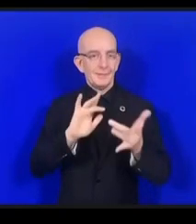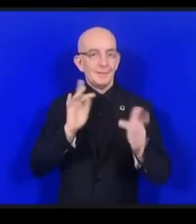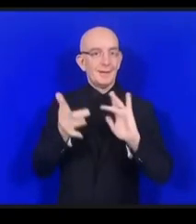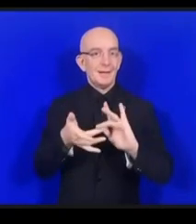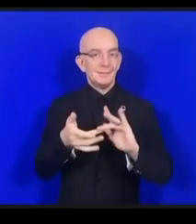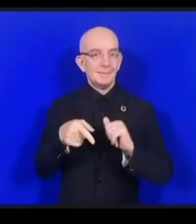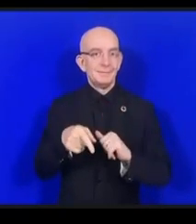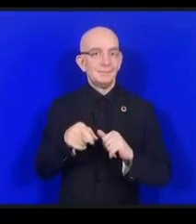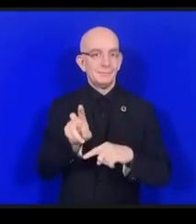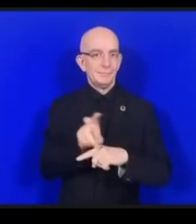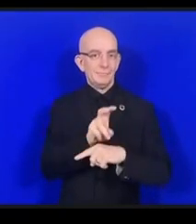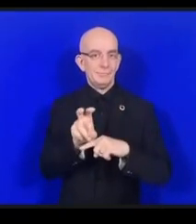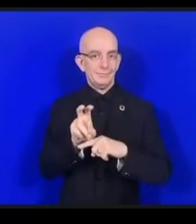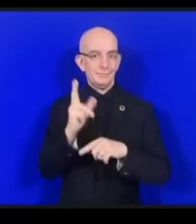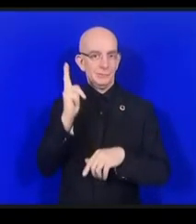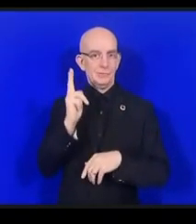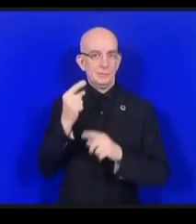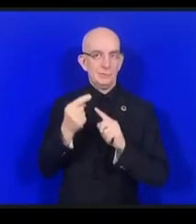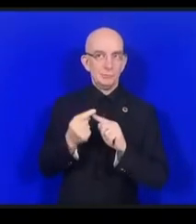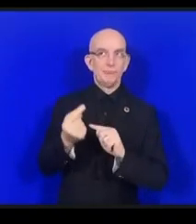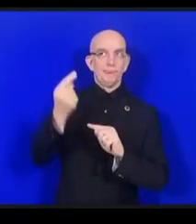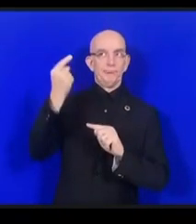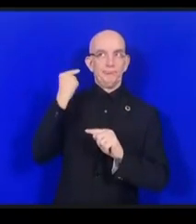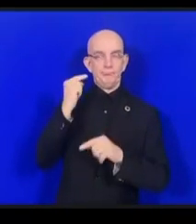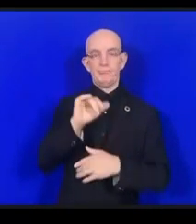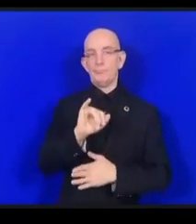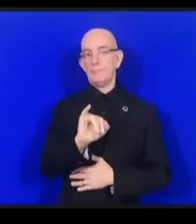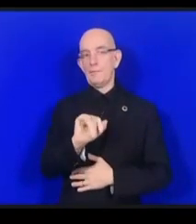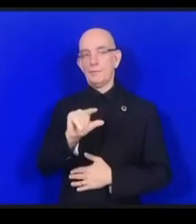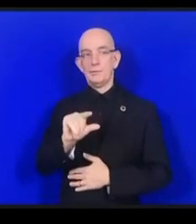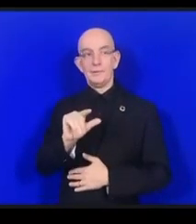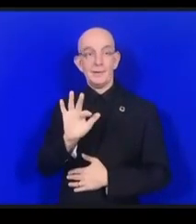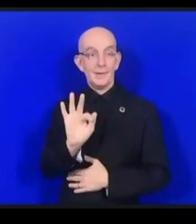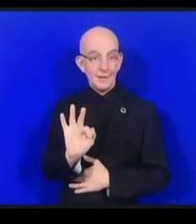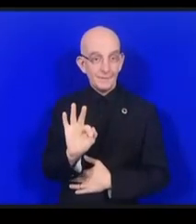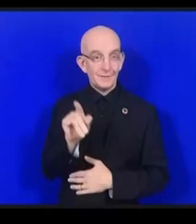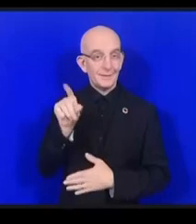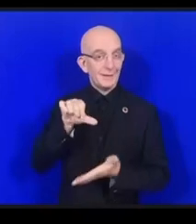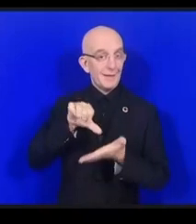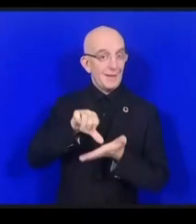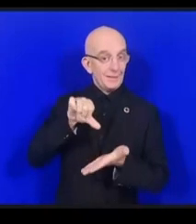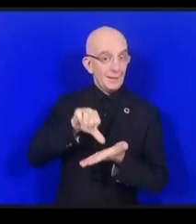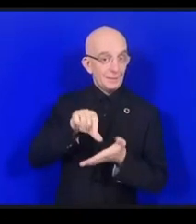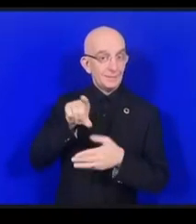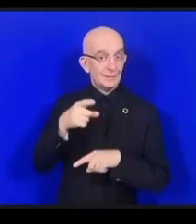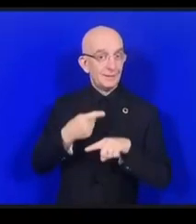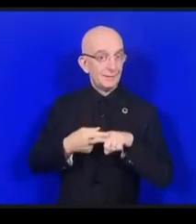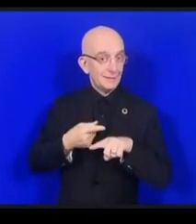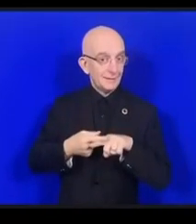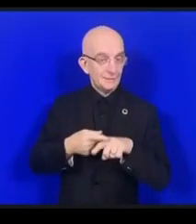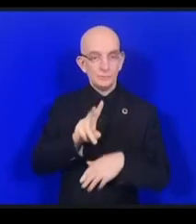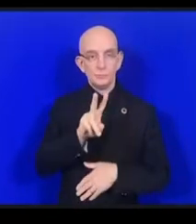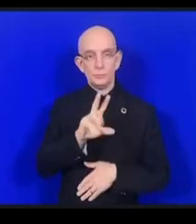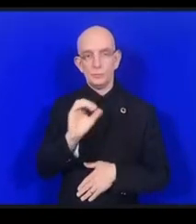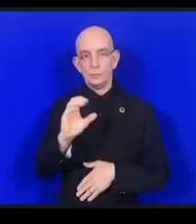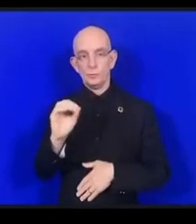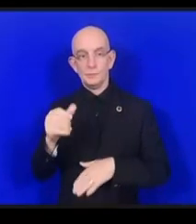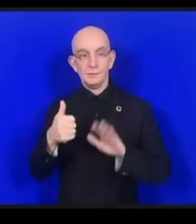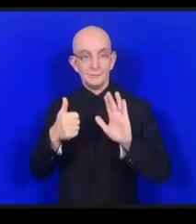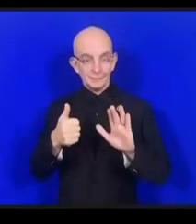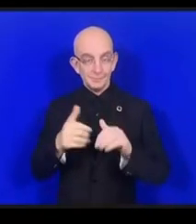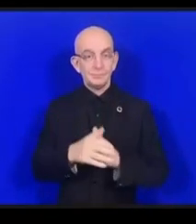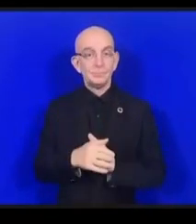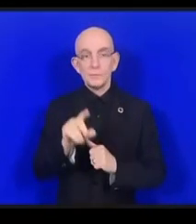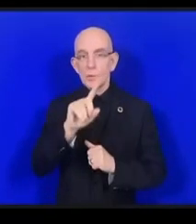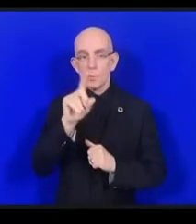à Athènes en 2006. Et vous vous demandez pourquoi. Ça semble un drôle de nom. Pourquoi